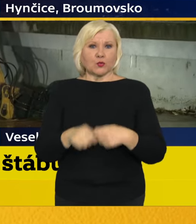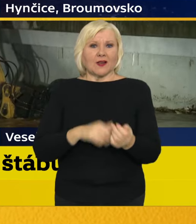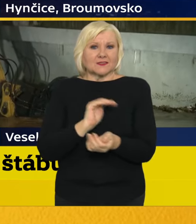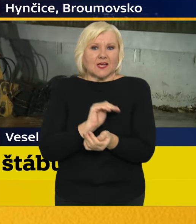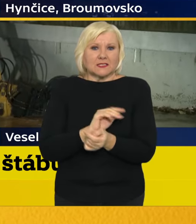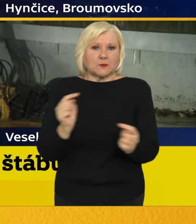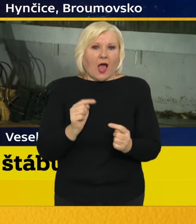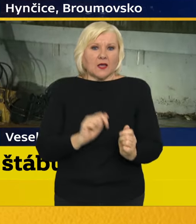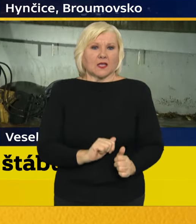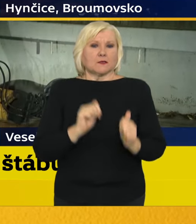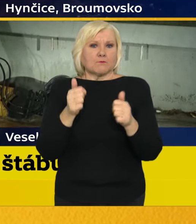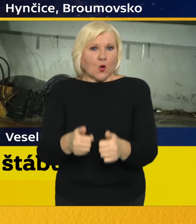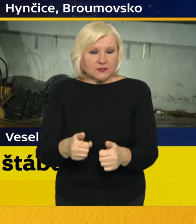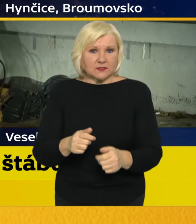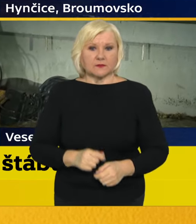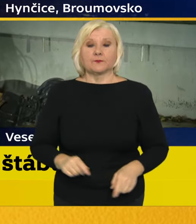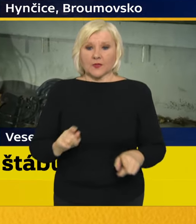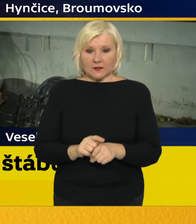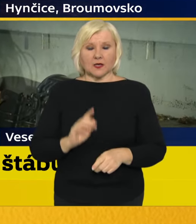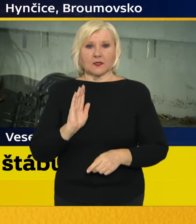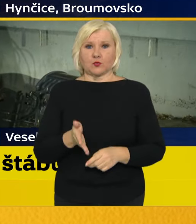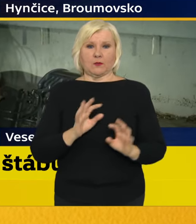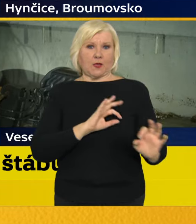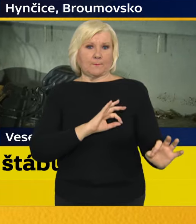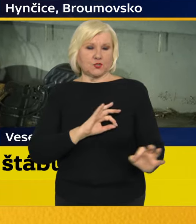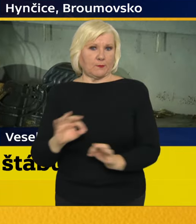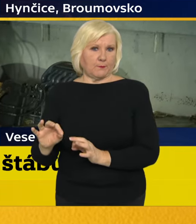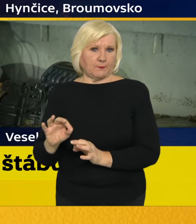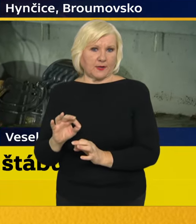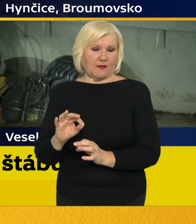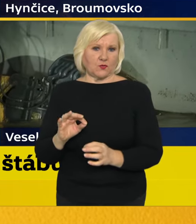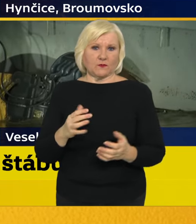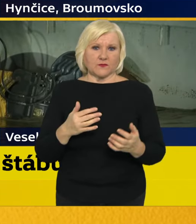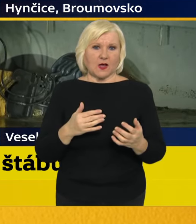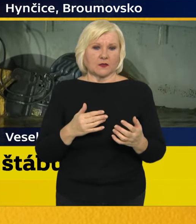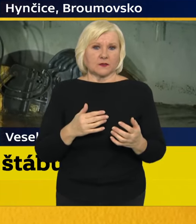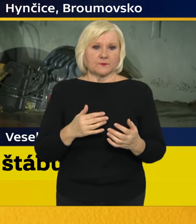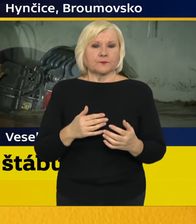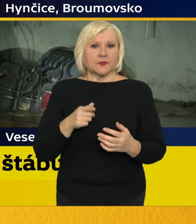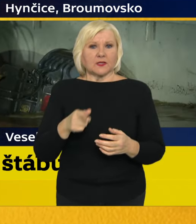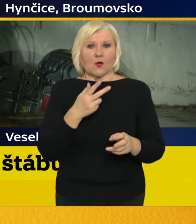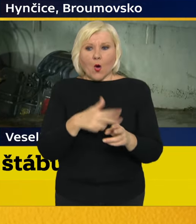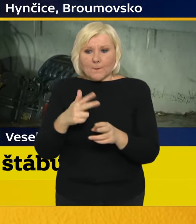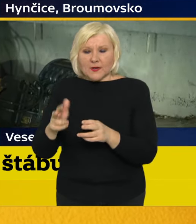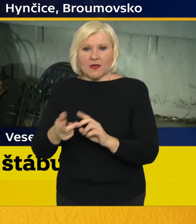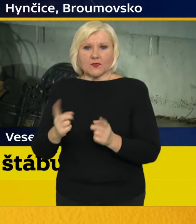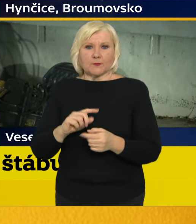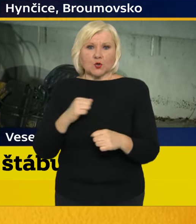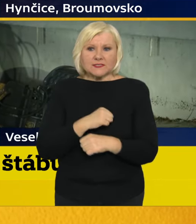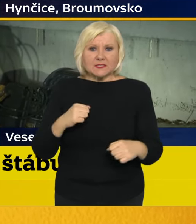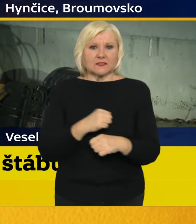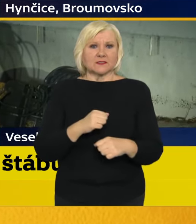samozřejmě budeme už také konkrétně připravovat ty prvotní zásahy na dopravní infrastruktuře, ať už na hlavní